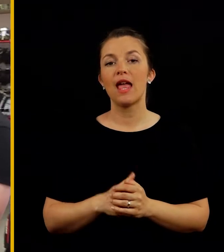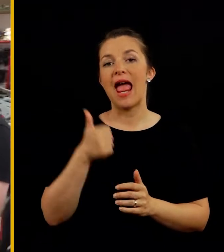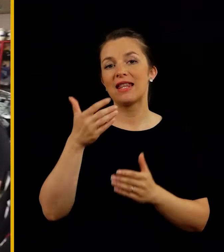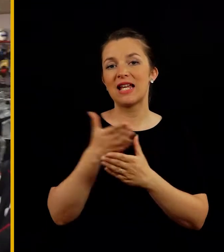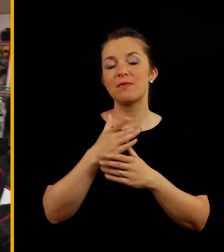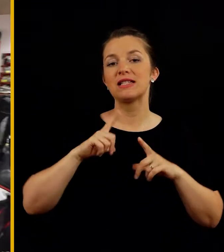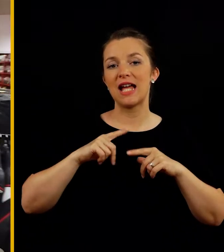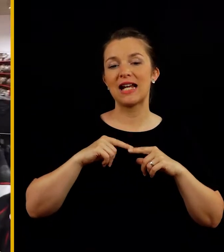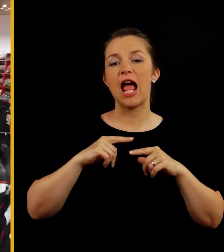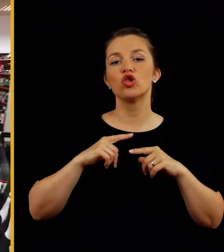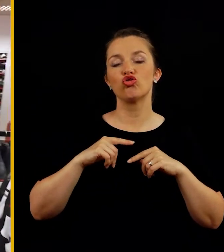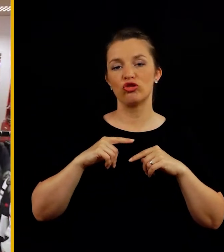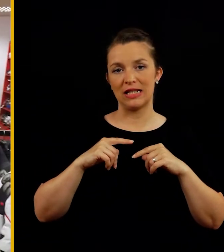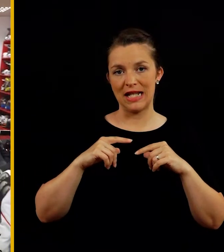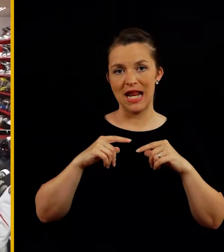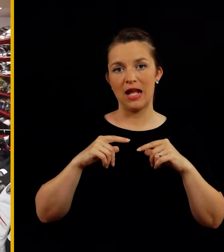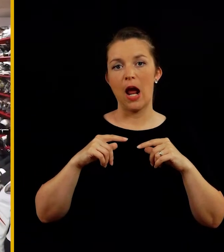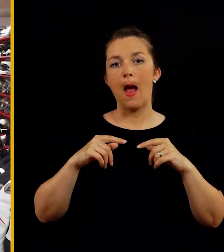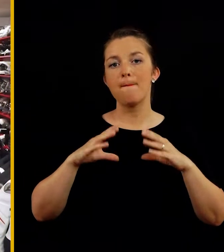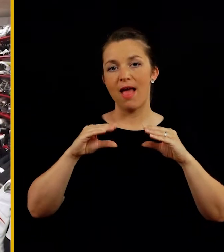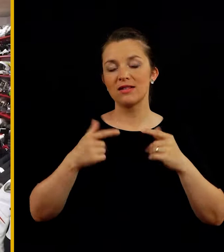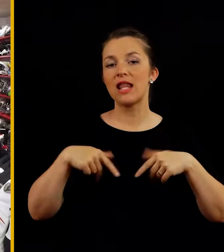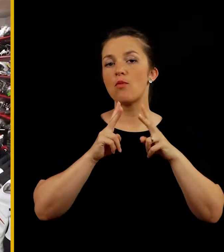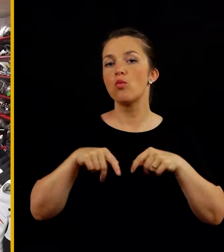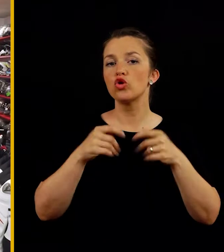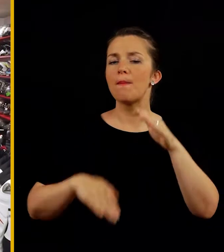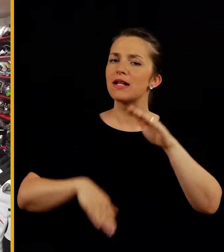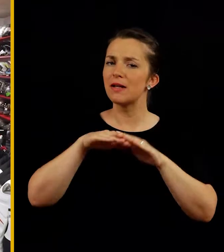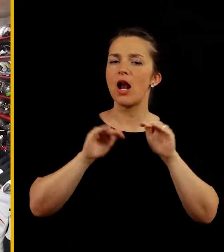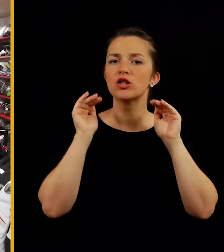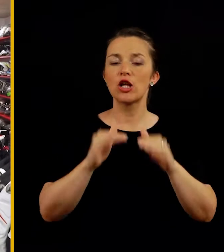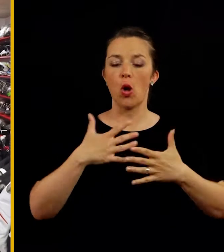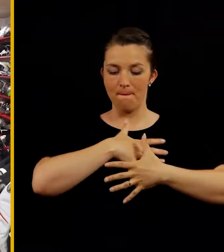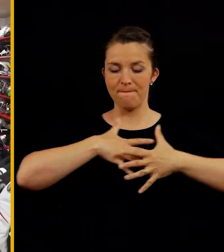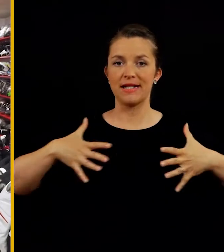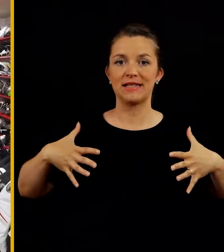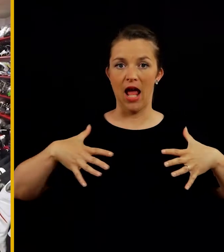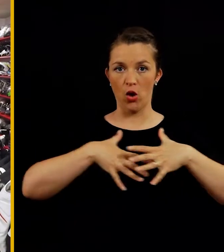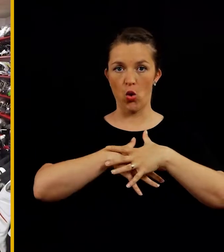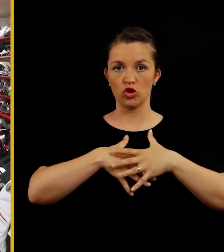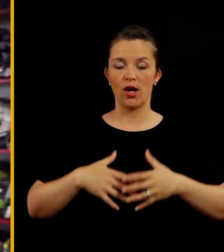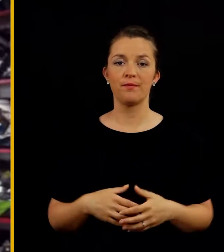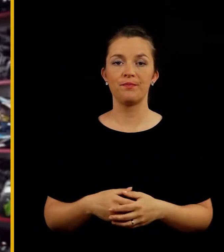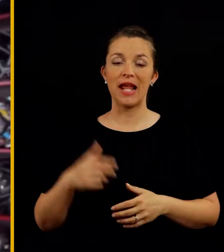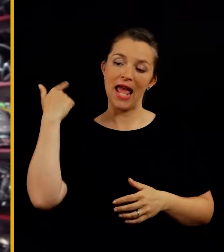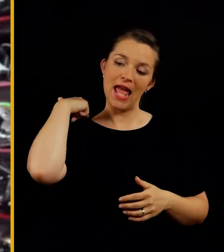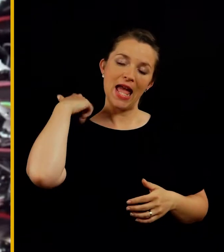Demonstracija enezmed boljših zračnih blazin nam omogoča maksimalno zaščito prsnega koša,